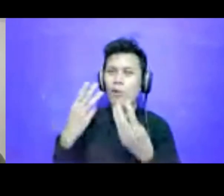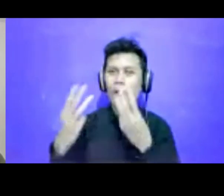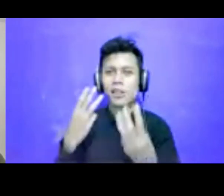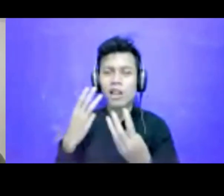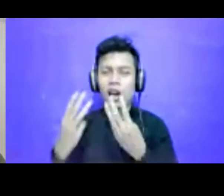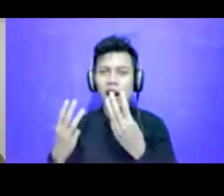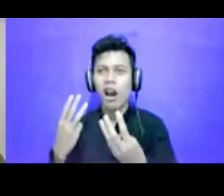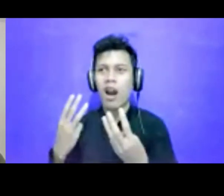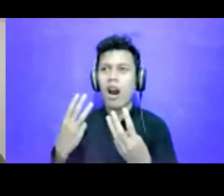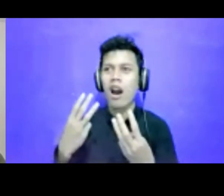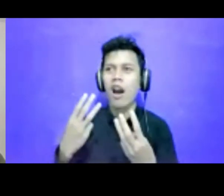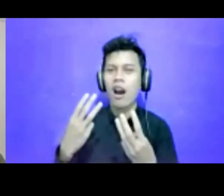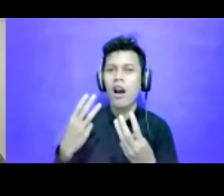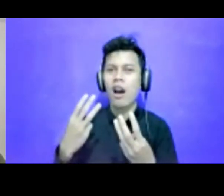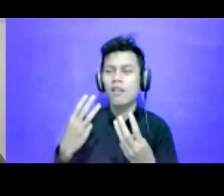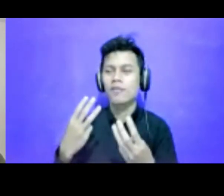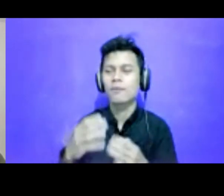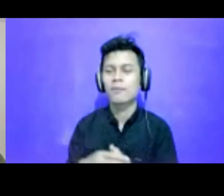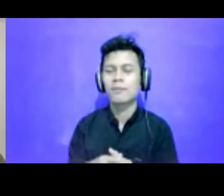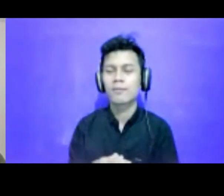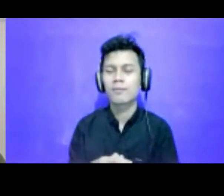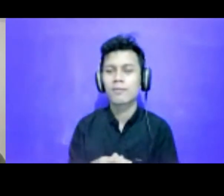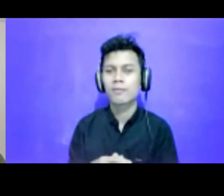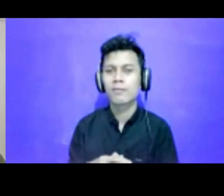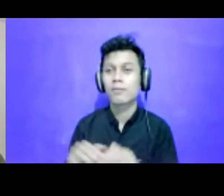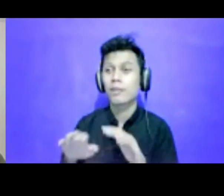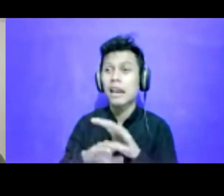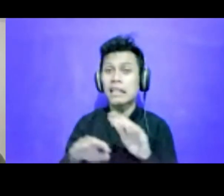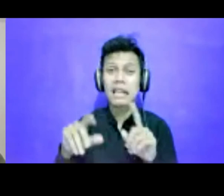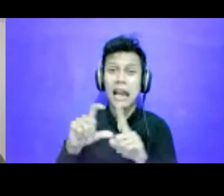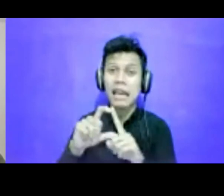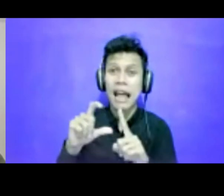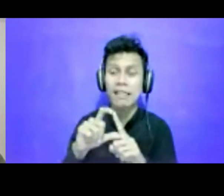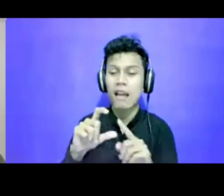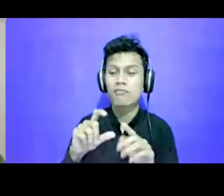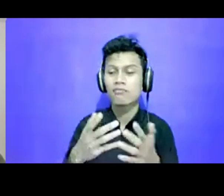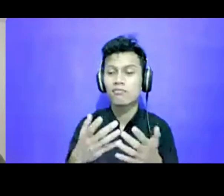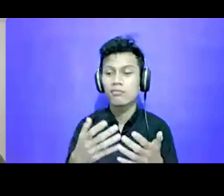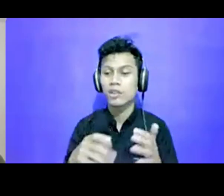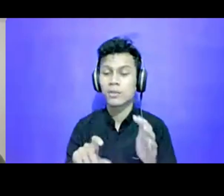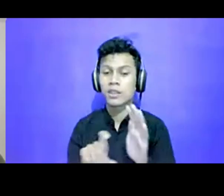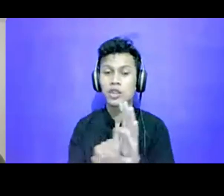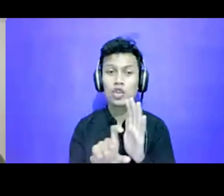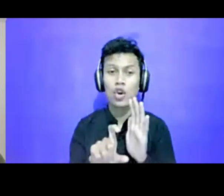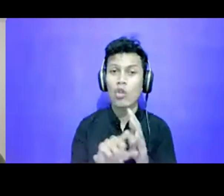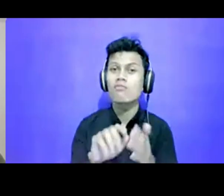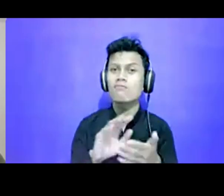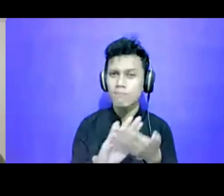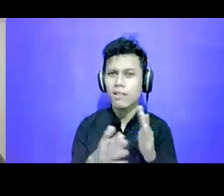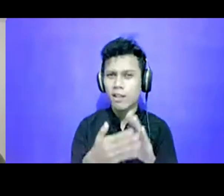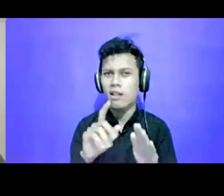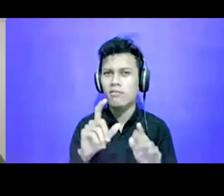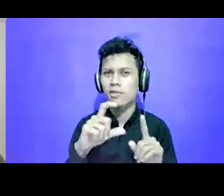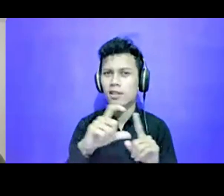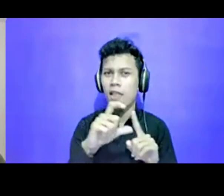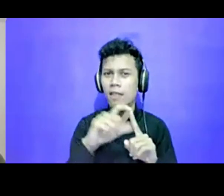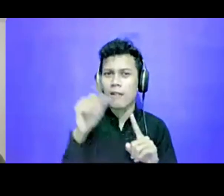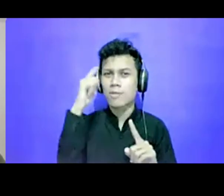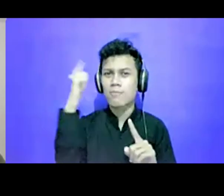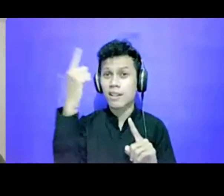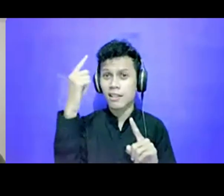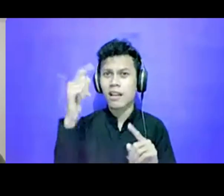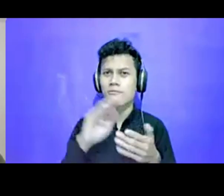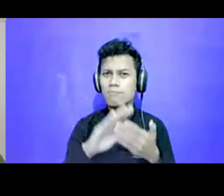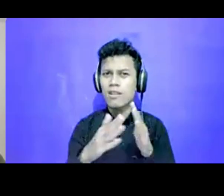arah sumber terkait berdasarkan data yang misalnya pernah dipublikasikan oleh pemerintah atau